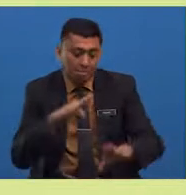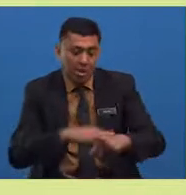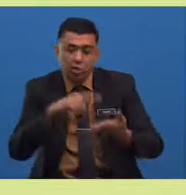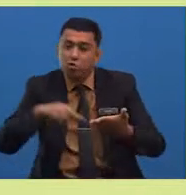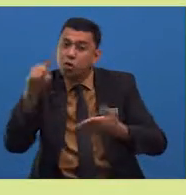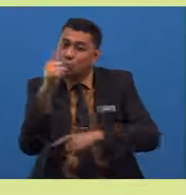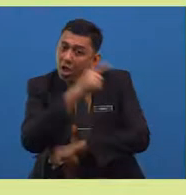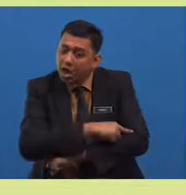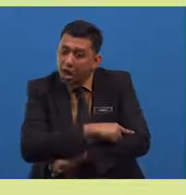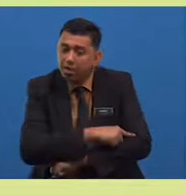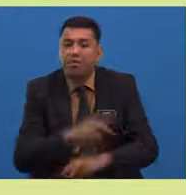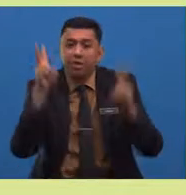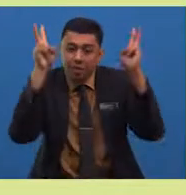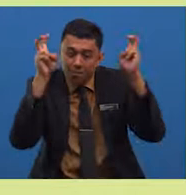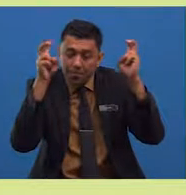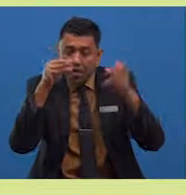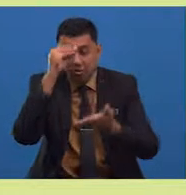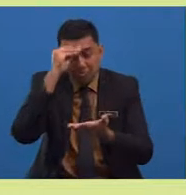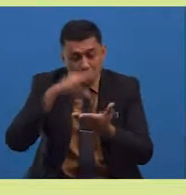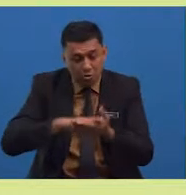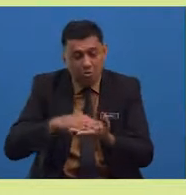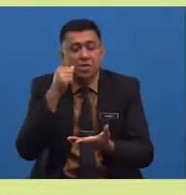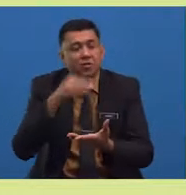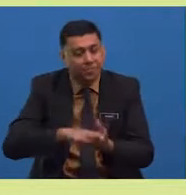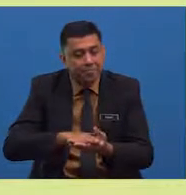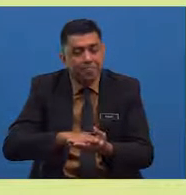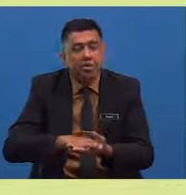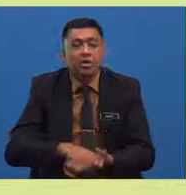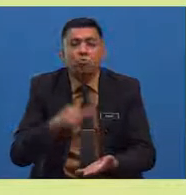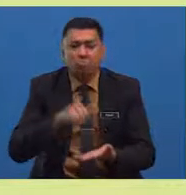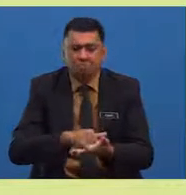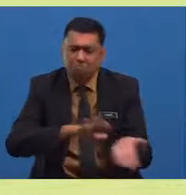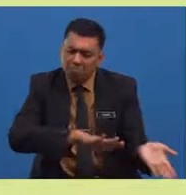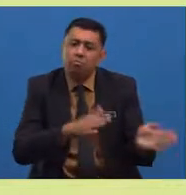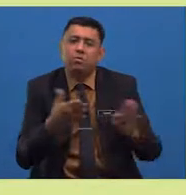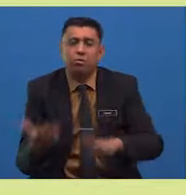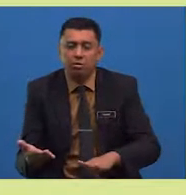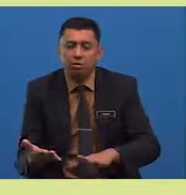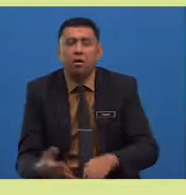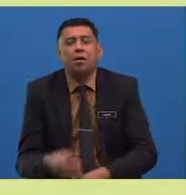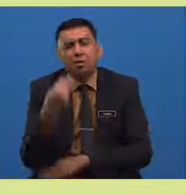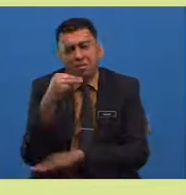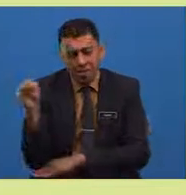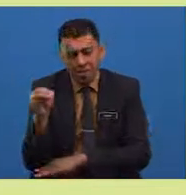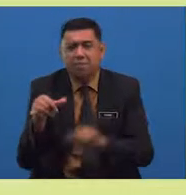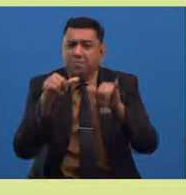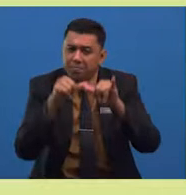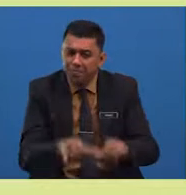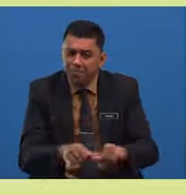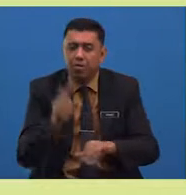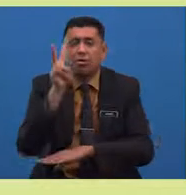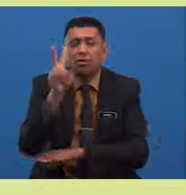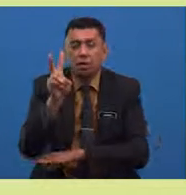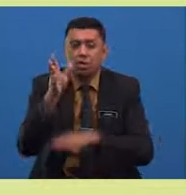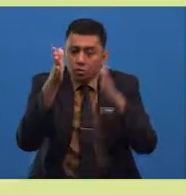hari, pasangan suami isteri itu meninggal dunia. Mereka meninggalkan dua